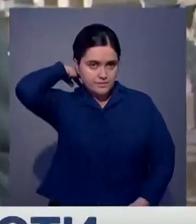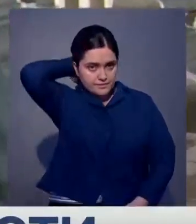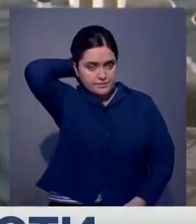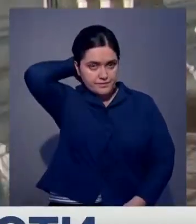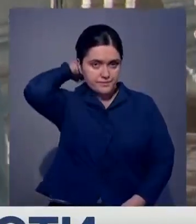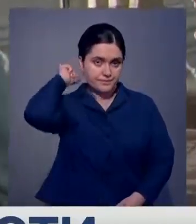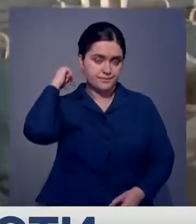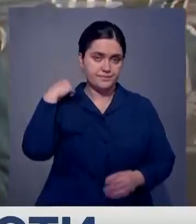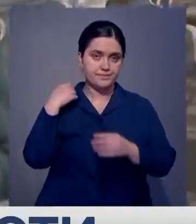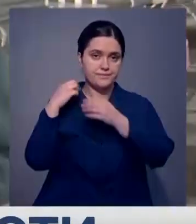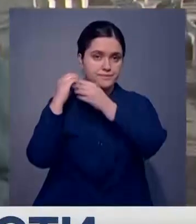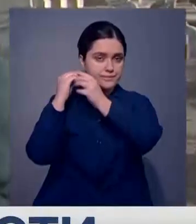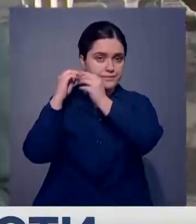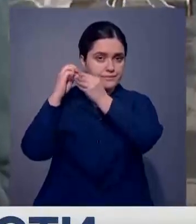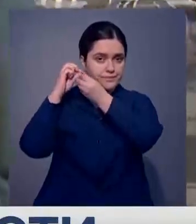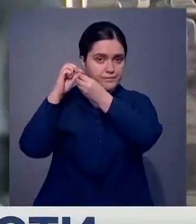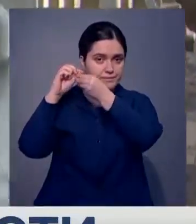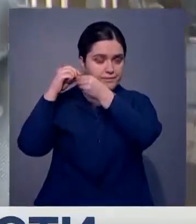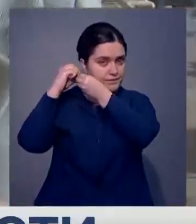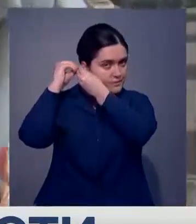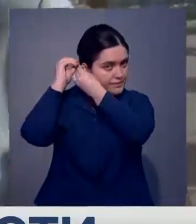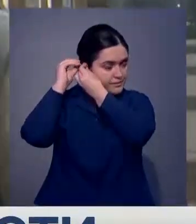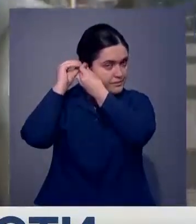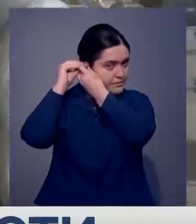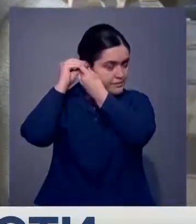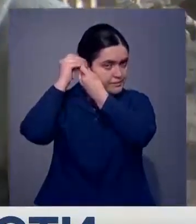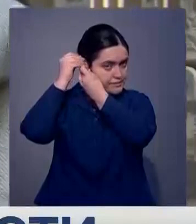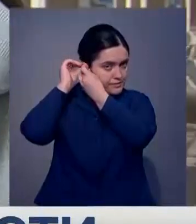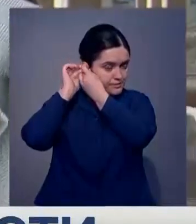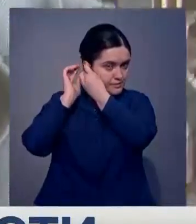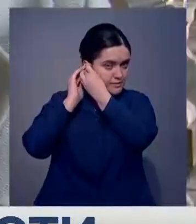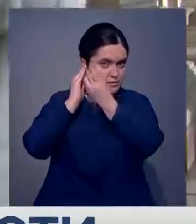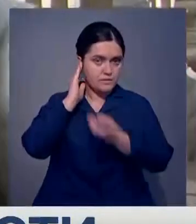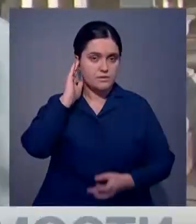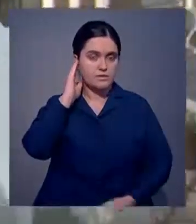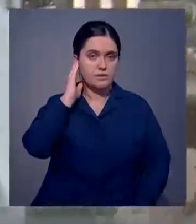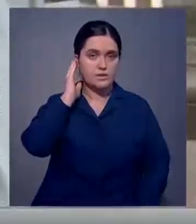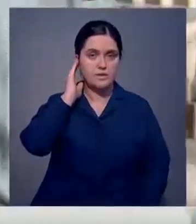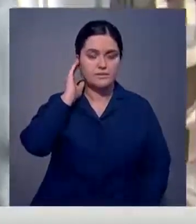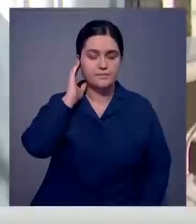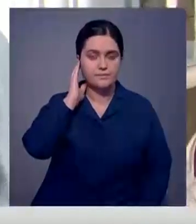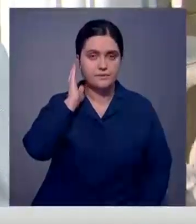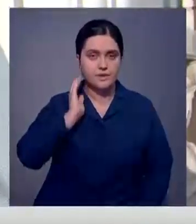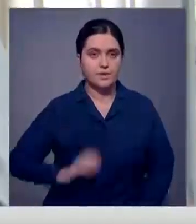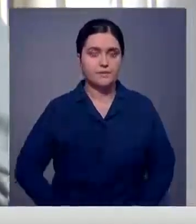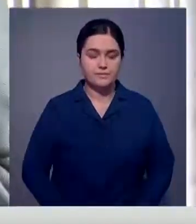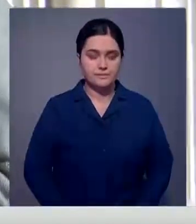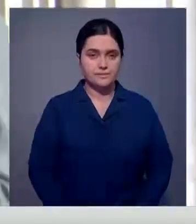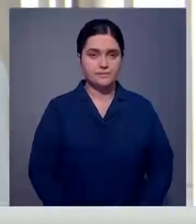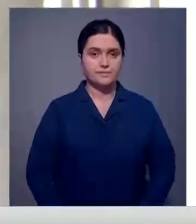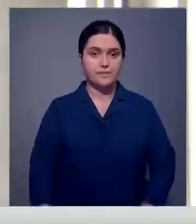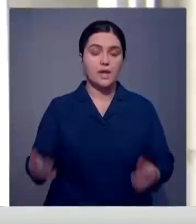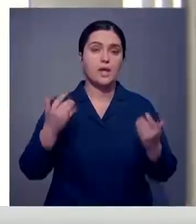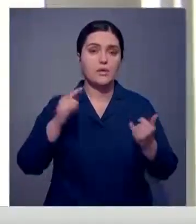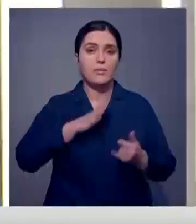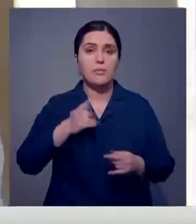16 декабря 1991 года. Как и сегодня, 2019 году пришелся на понедельник. Вот в эти двери вошли